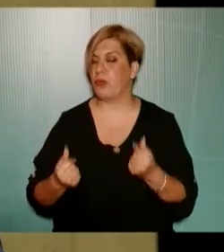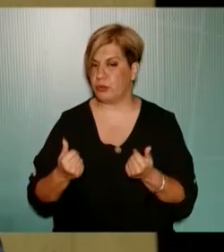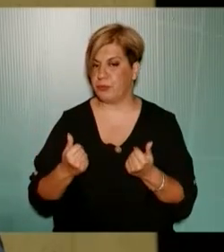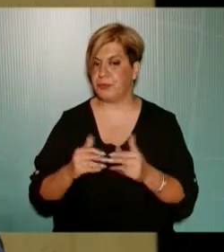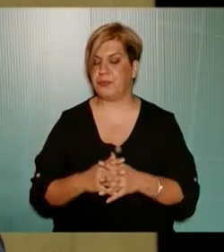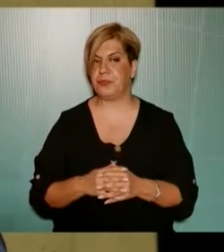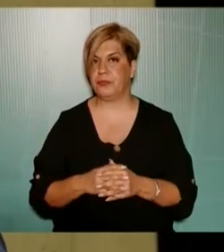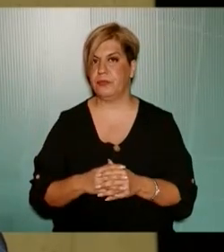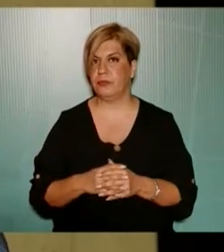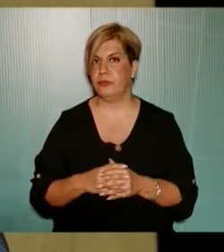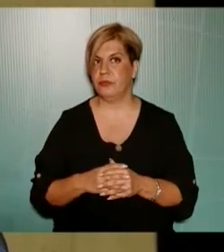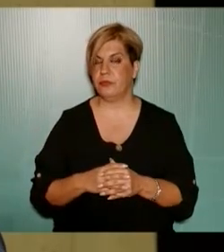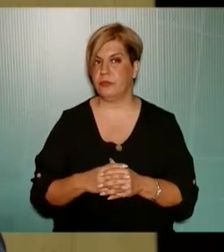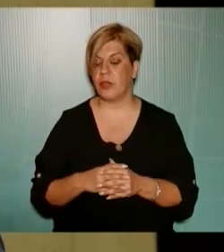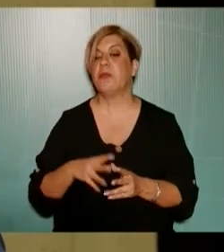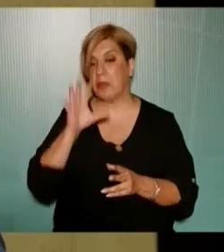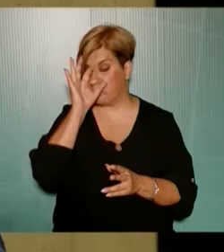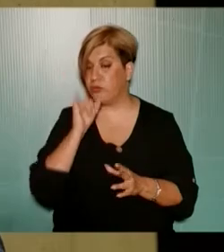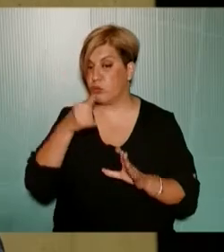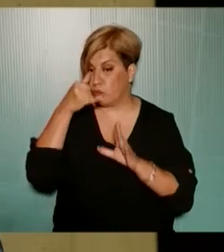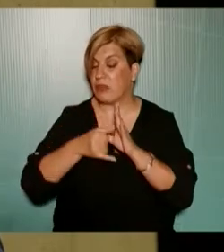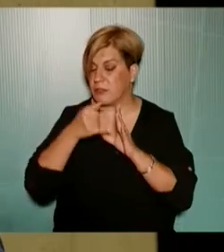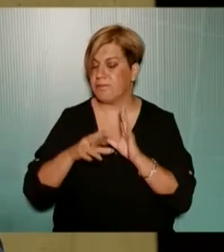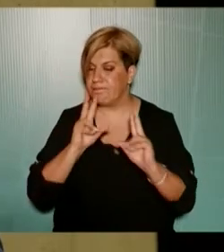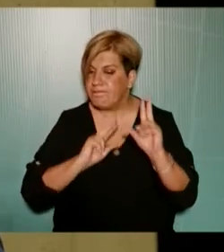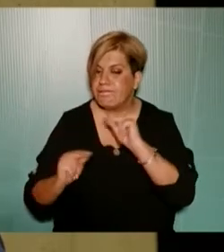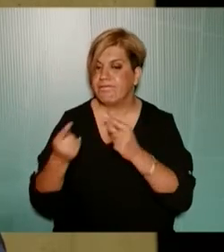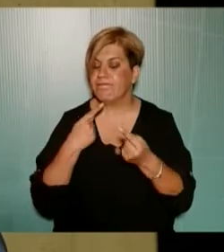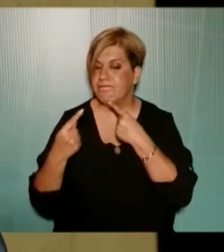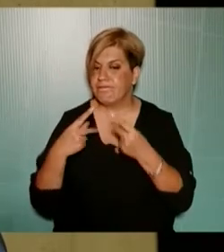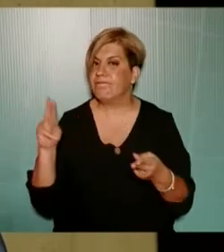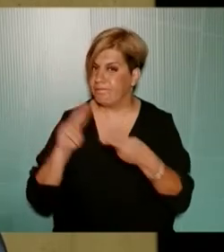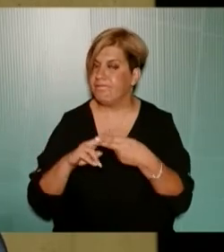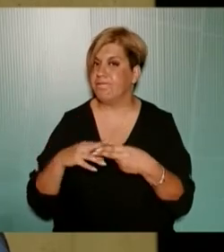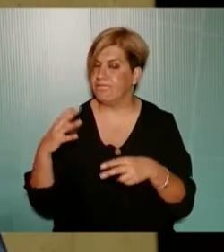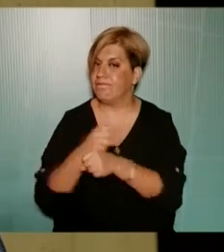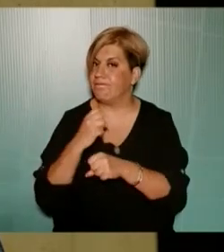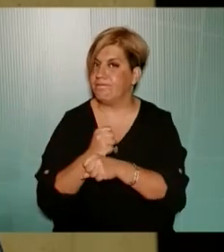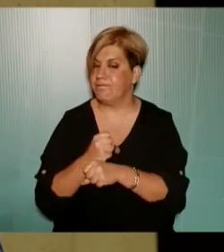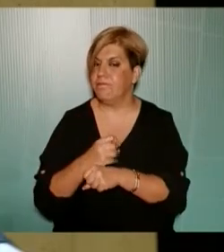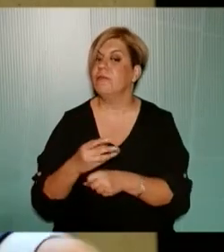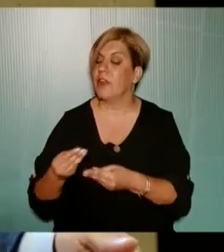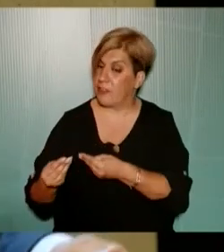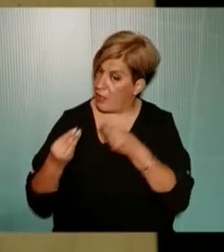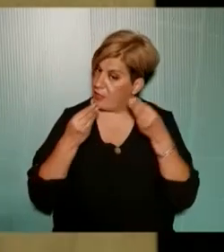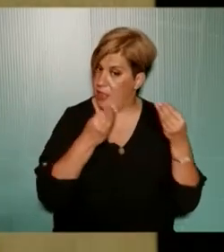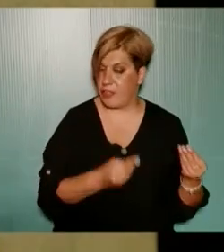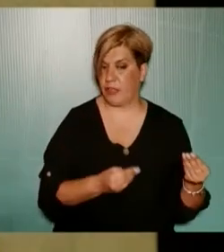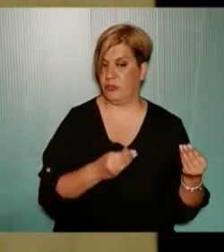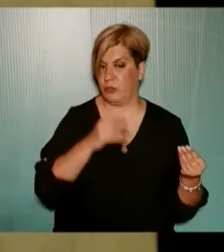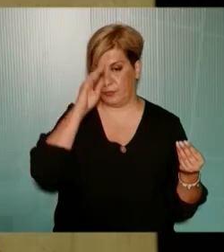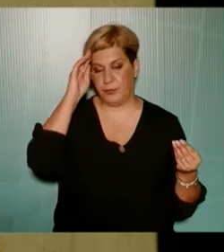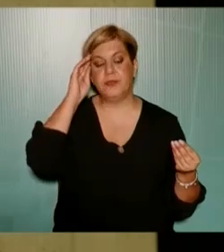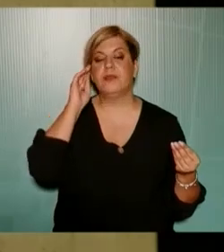Ήταν πολύ ουσιαστική θα έλεγα αυτή η συνάντηση Θα καταθέσω γιατί